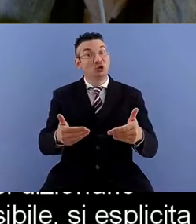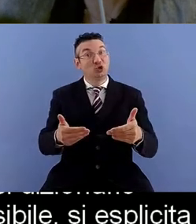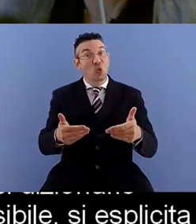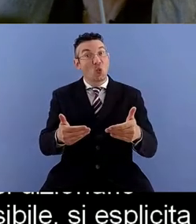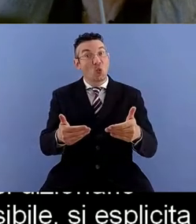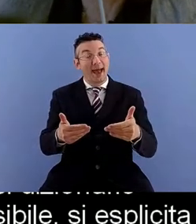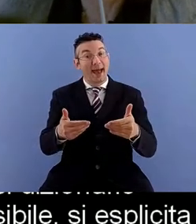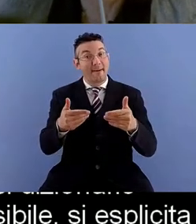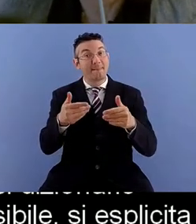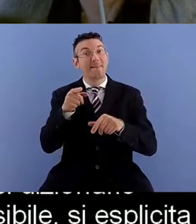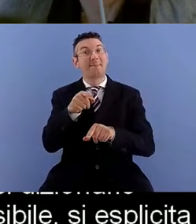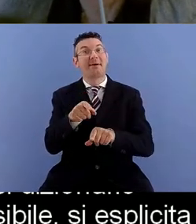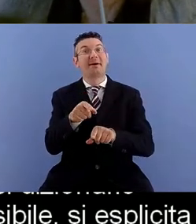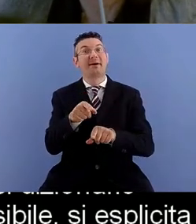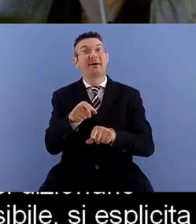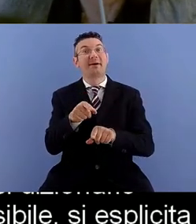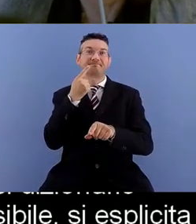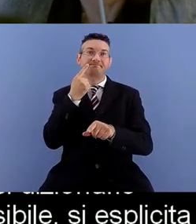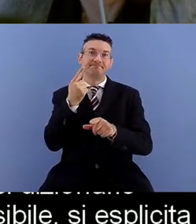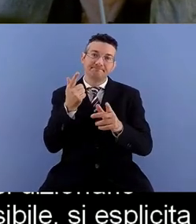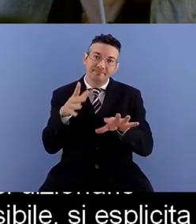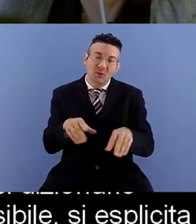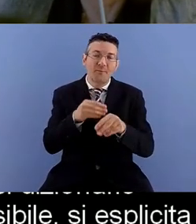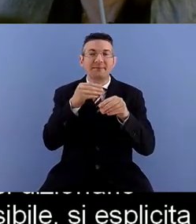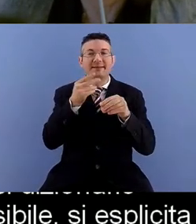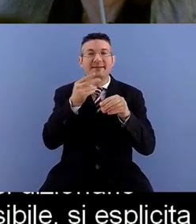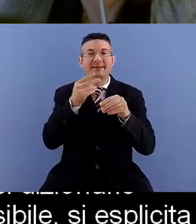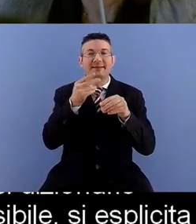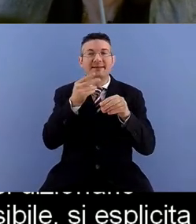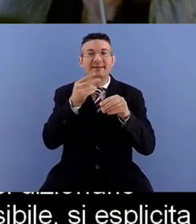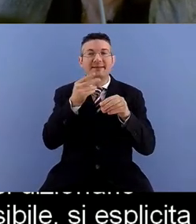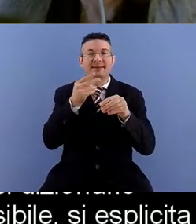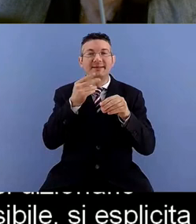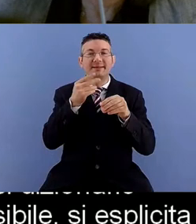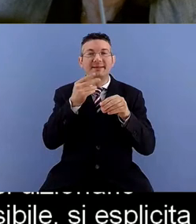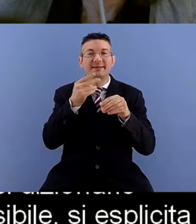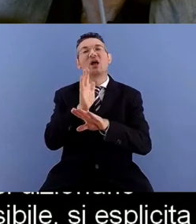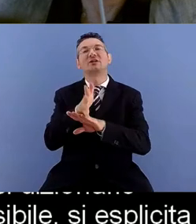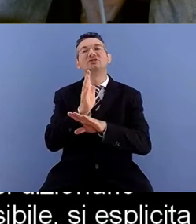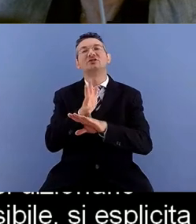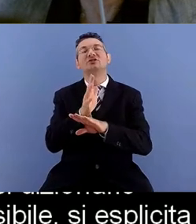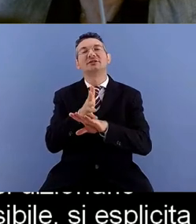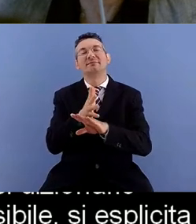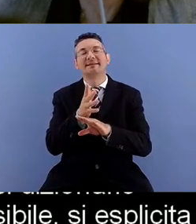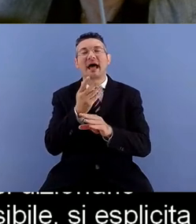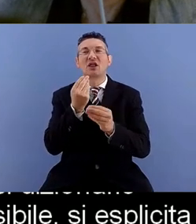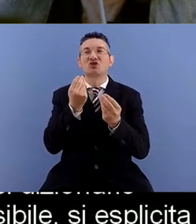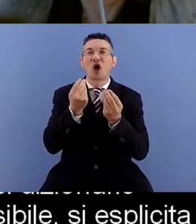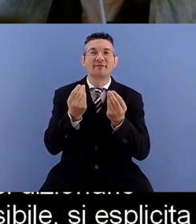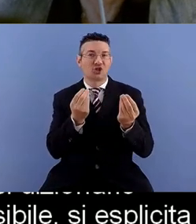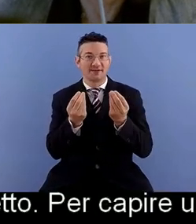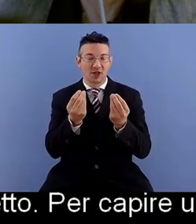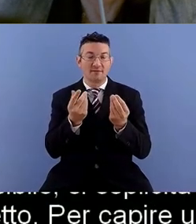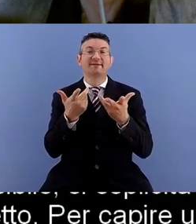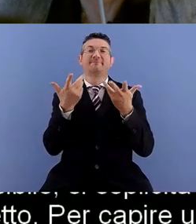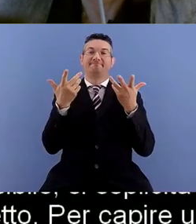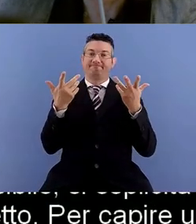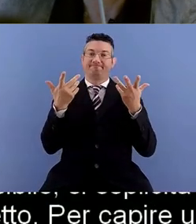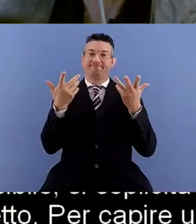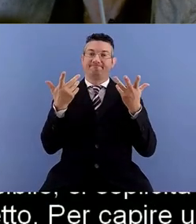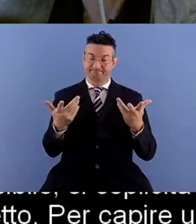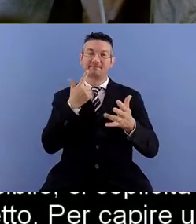inizia un po' a contestualizzare quello che è il concetto quindi per capire un po' il significato del termine